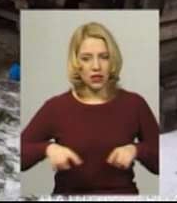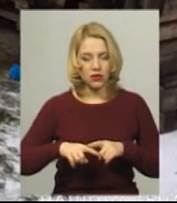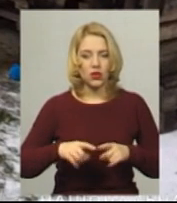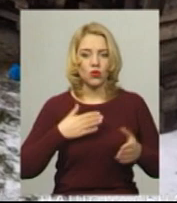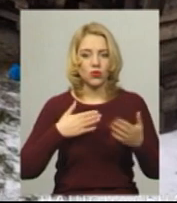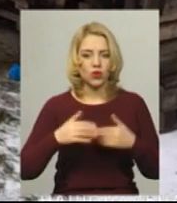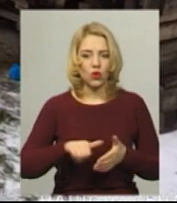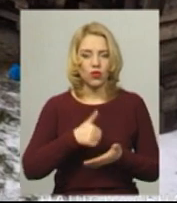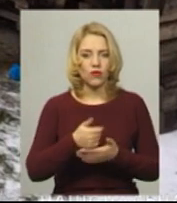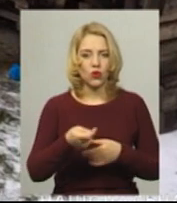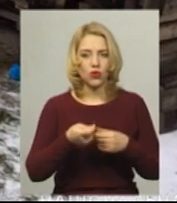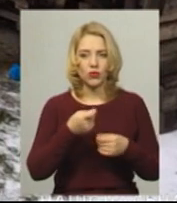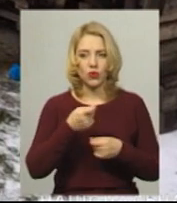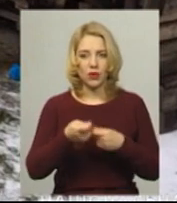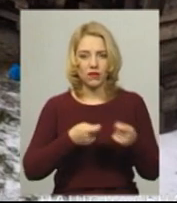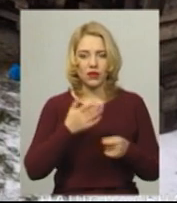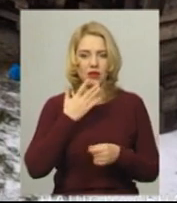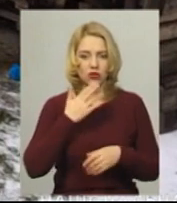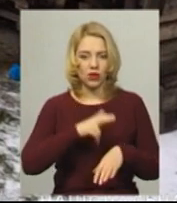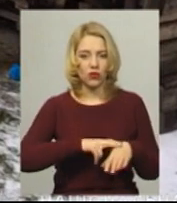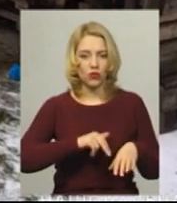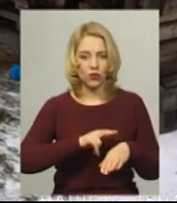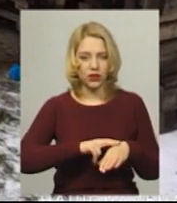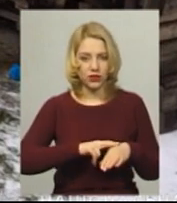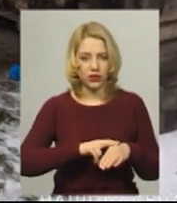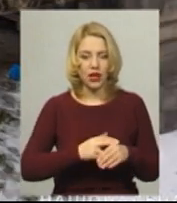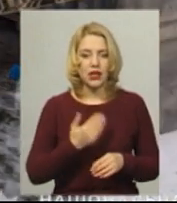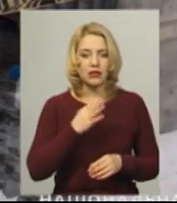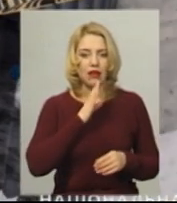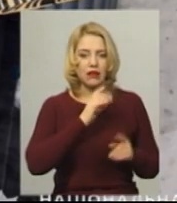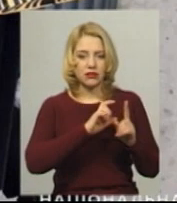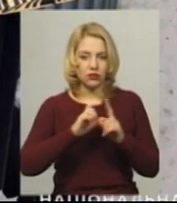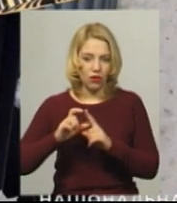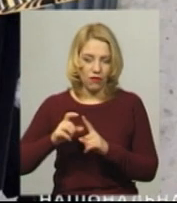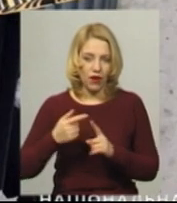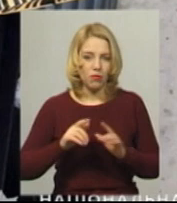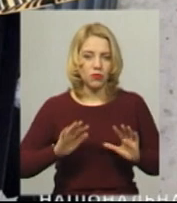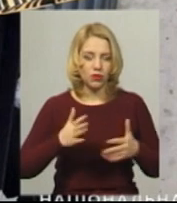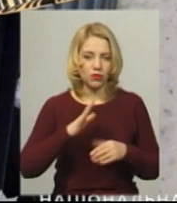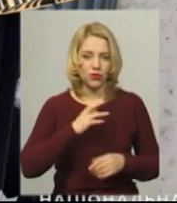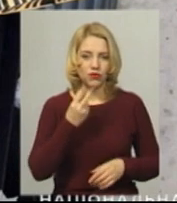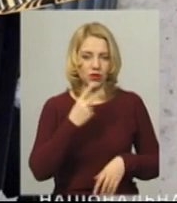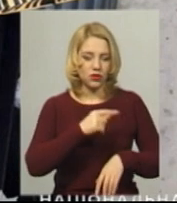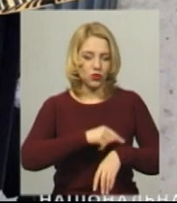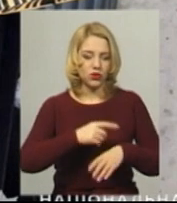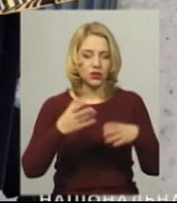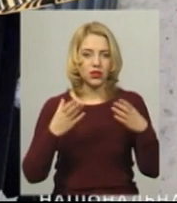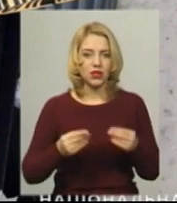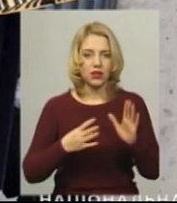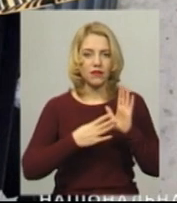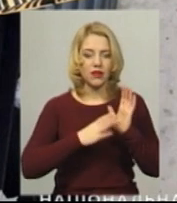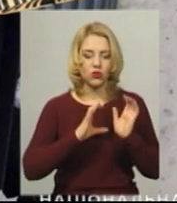Головного управління Нацполіції у Хмельницькій області Інна Глега. За її словами, подія сталася близько 12-ї години дня 9